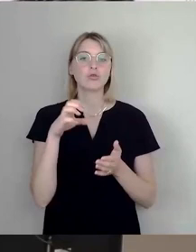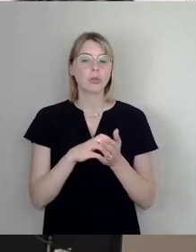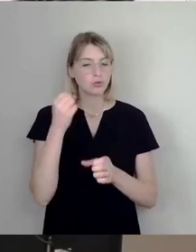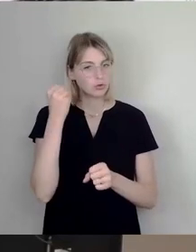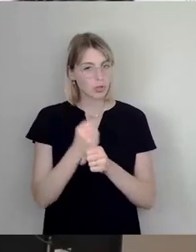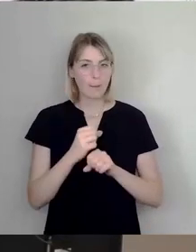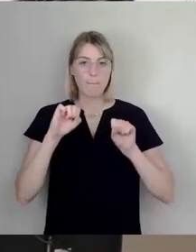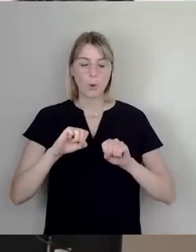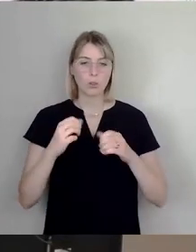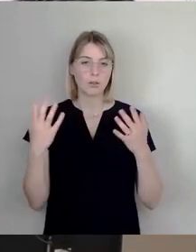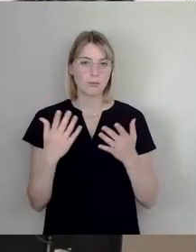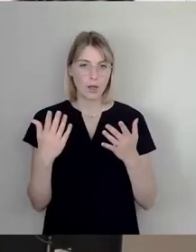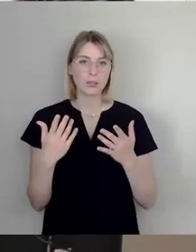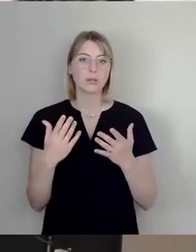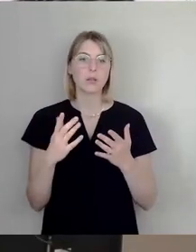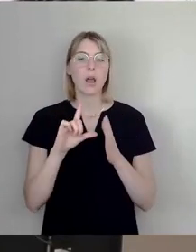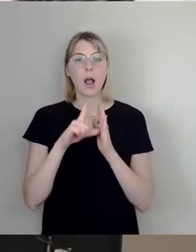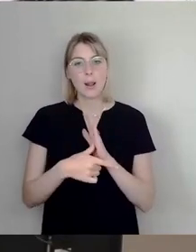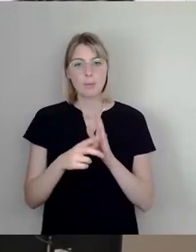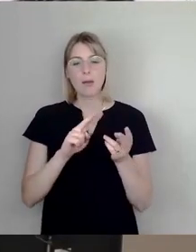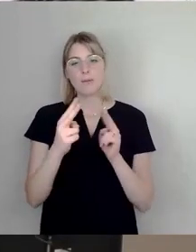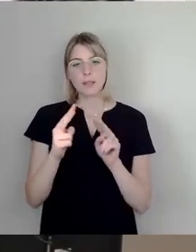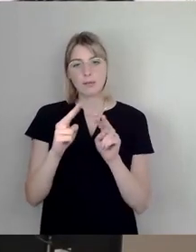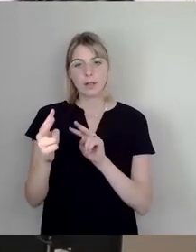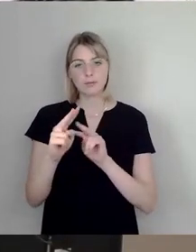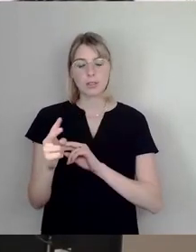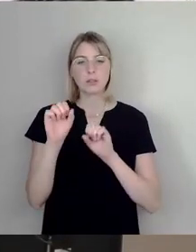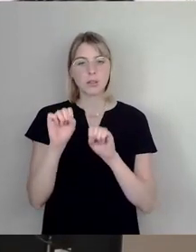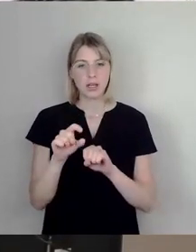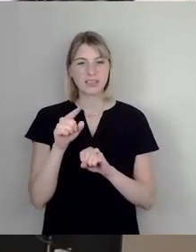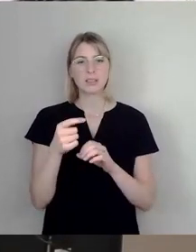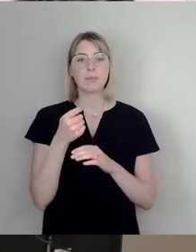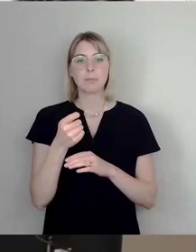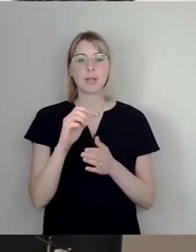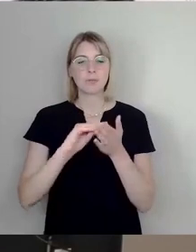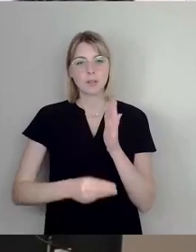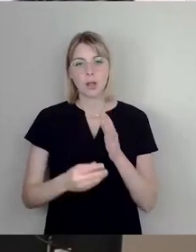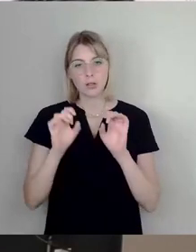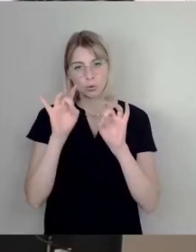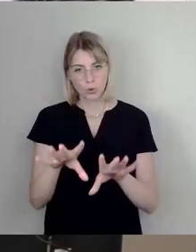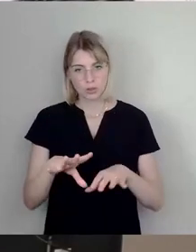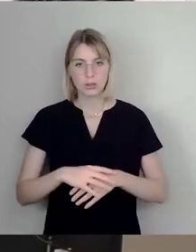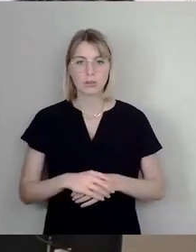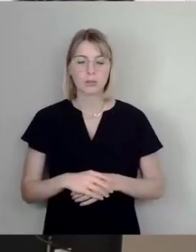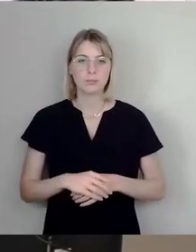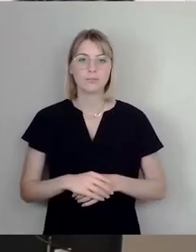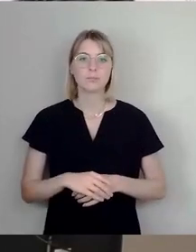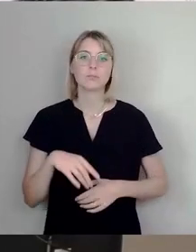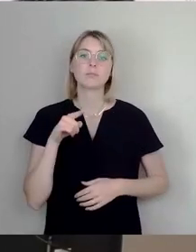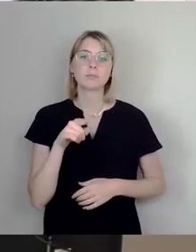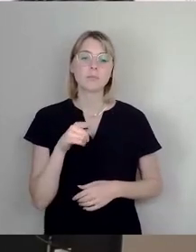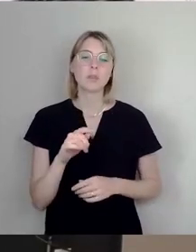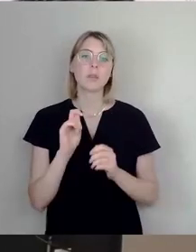zum Halbjahreswechsel zu einem bestimmten Zeitpunkt den Mietvertrag zu kündigen. Deswegen hatten wir diesen Antrag auch ursprünglich